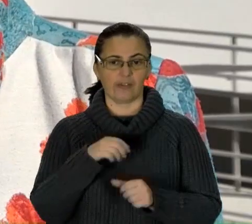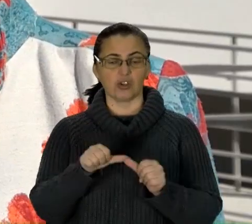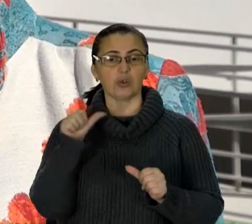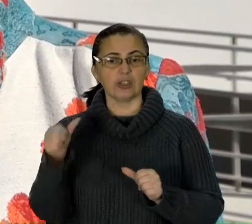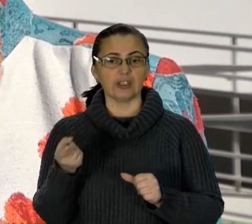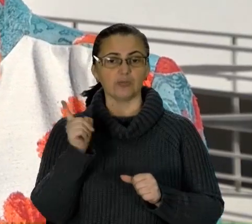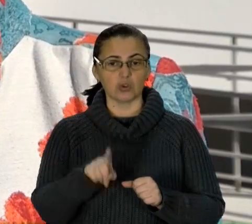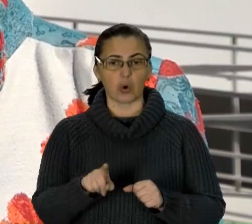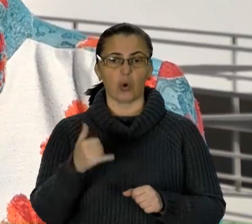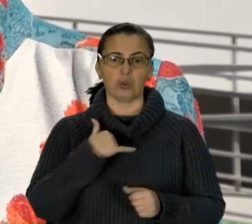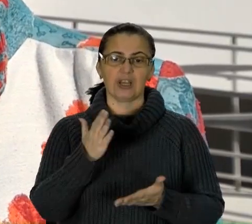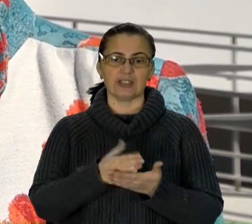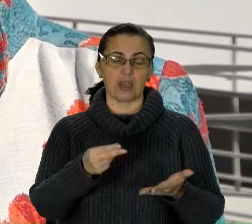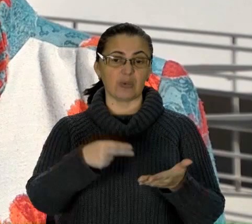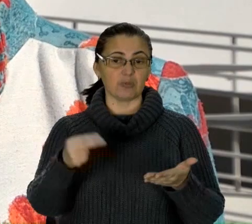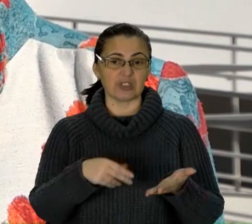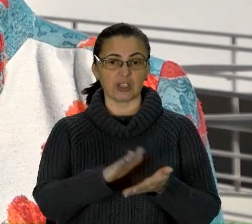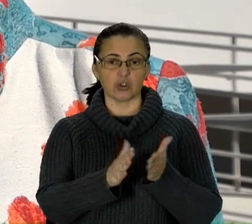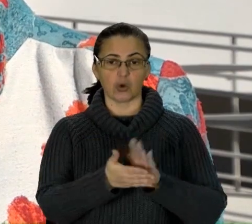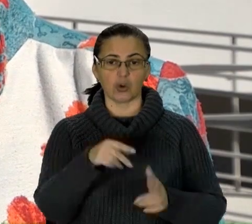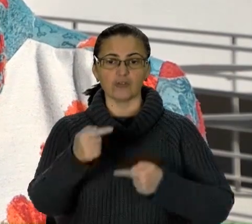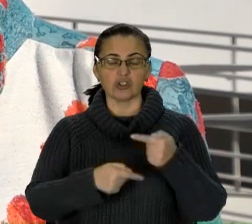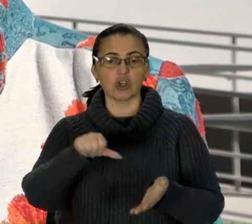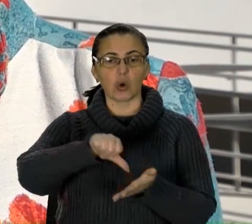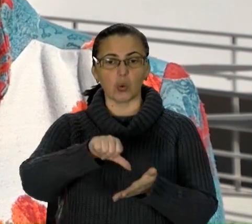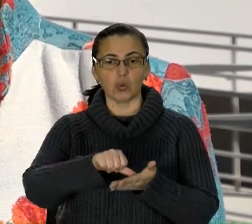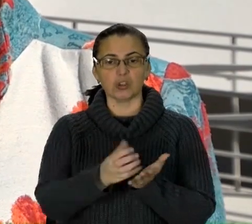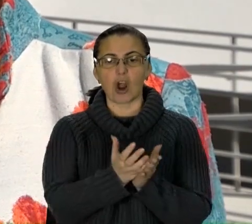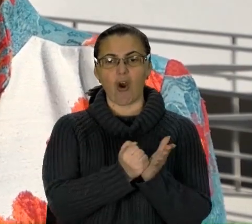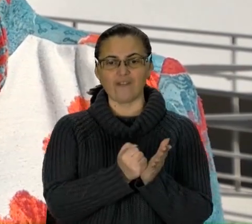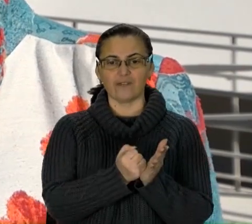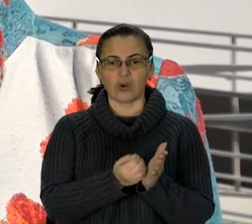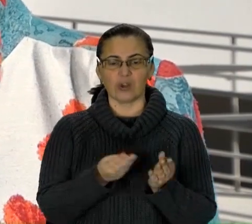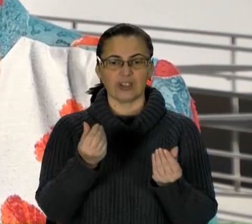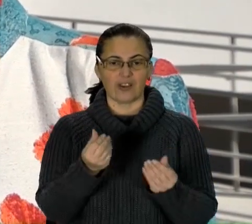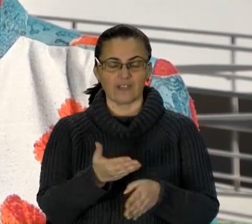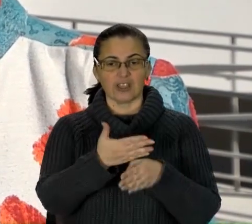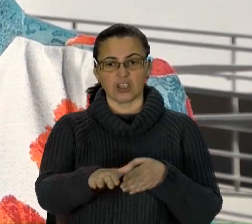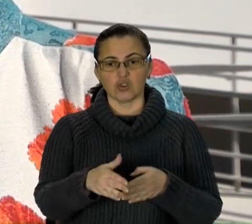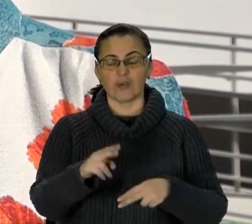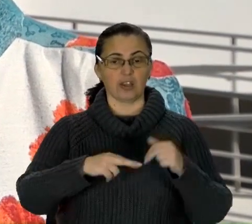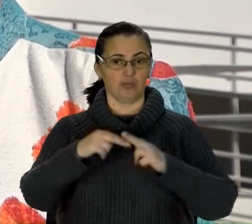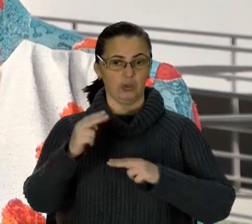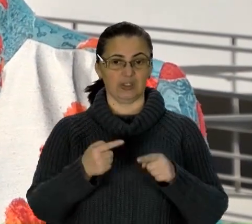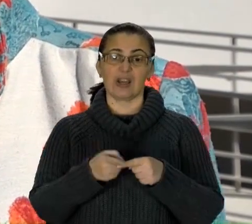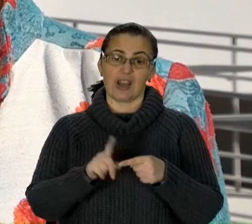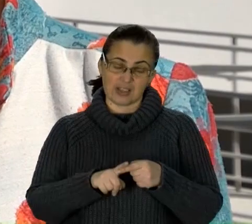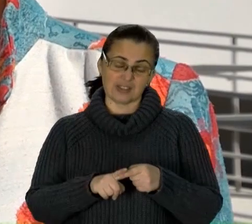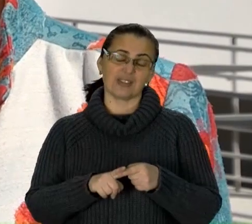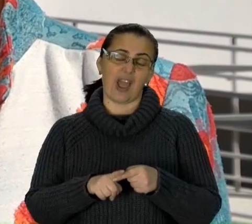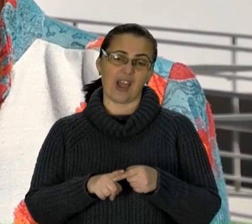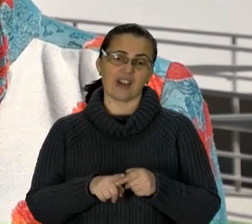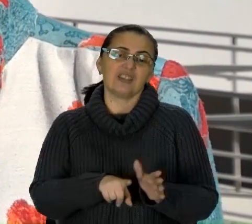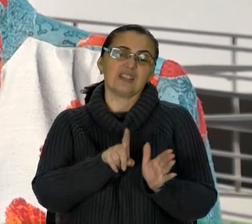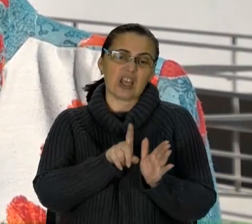в нас іде підписання договорів через участь у фонді фінансування будівництва, що також багато в чому здешевлює для